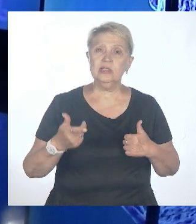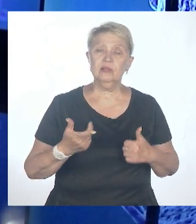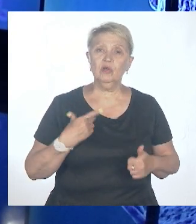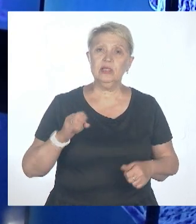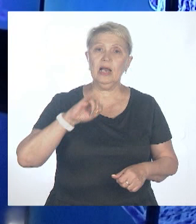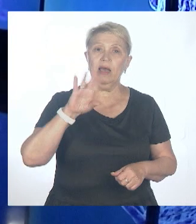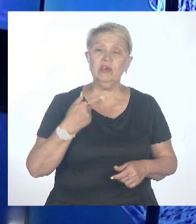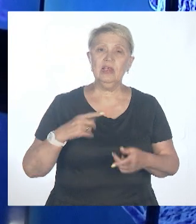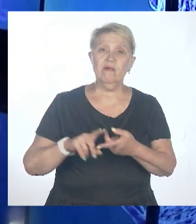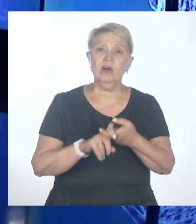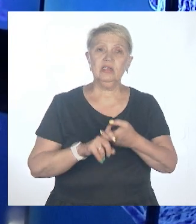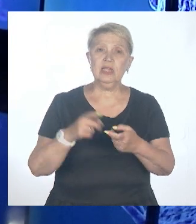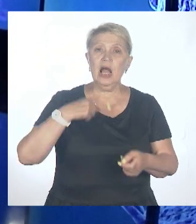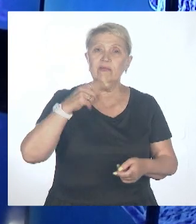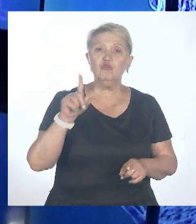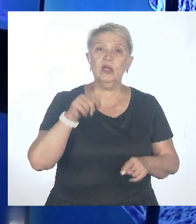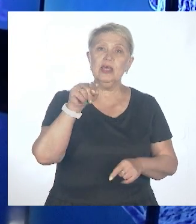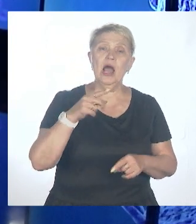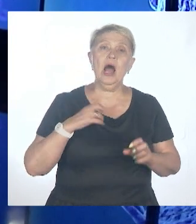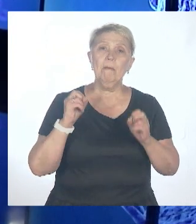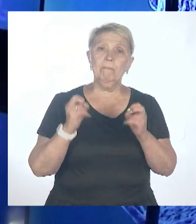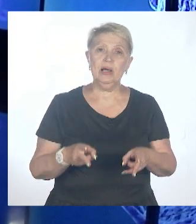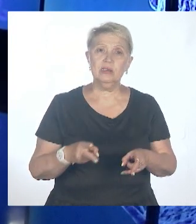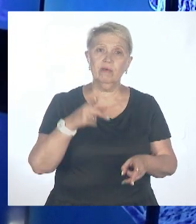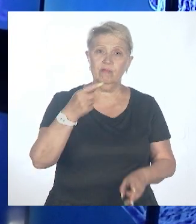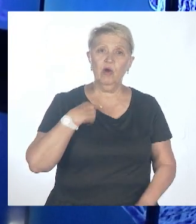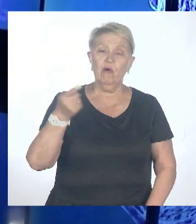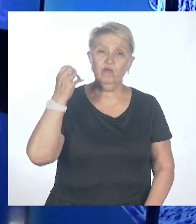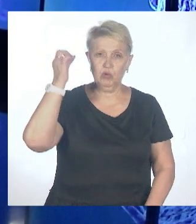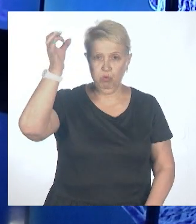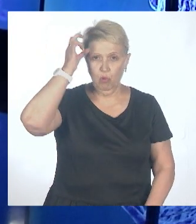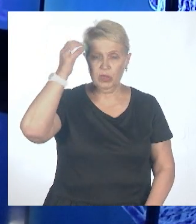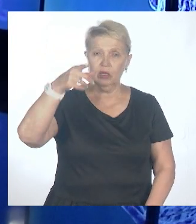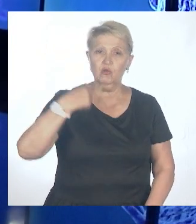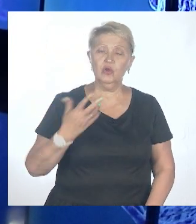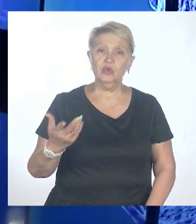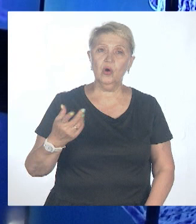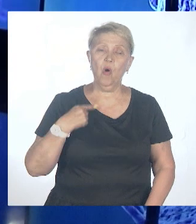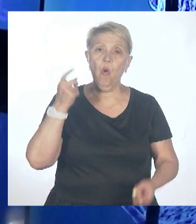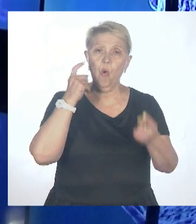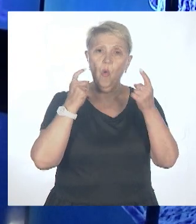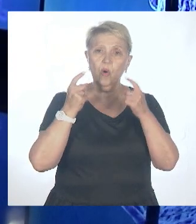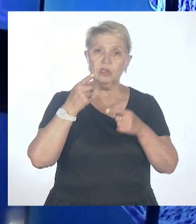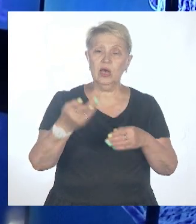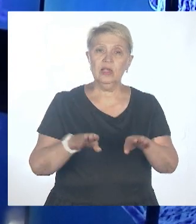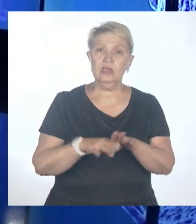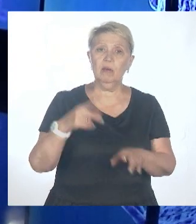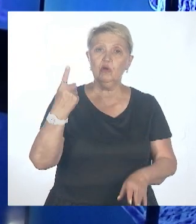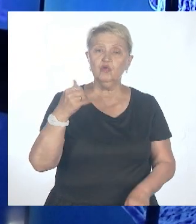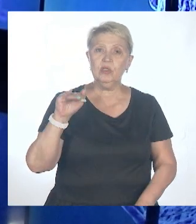вакцины, что вот они опасны, они ужасны, вспомните ОСПИНЫЕ вакцины, это был кошмар и ужас. Там примерно на 100 тысяч